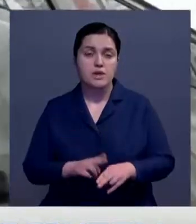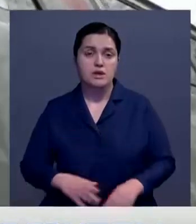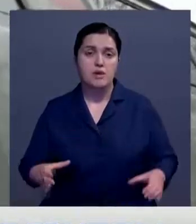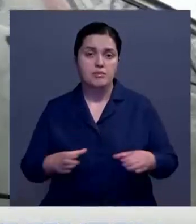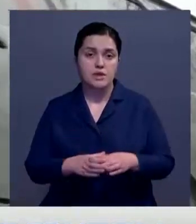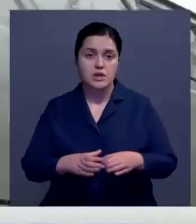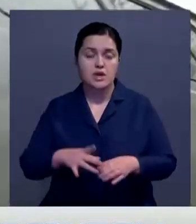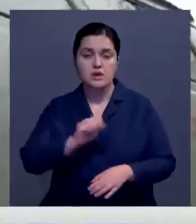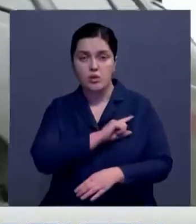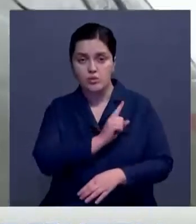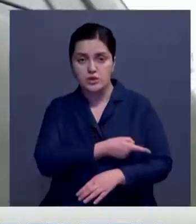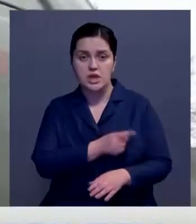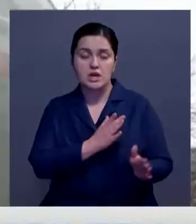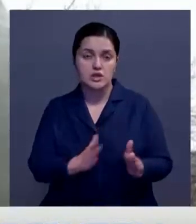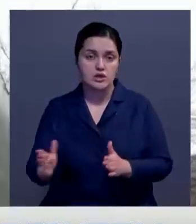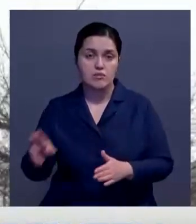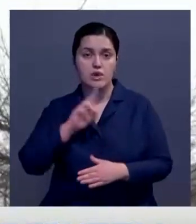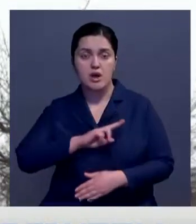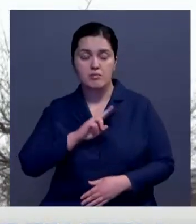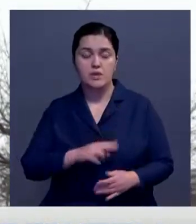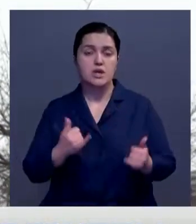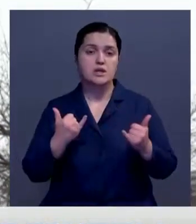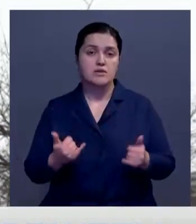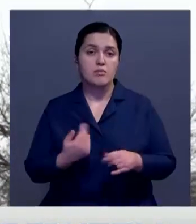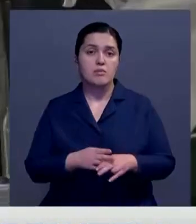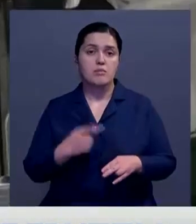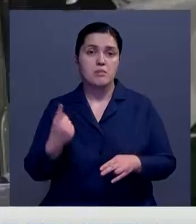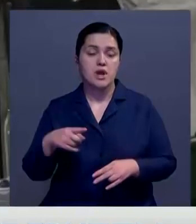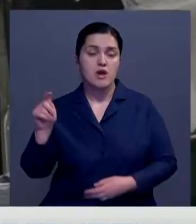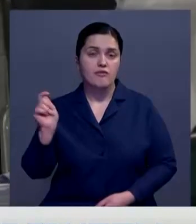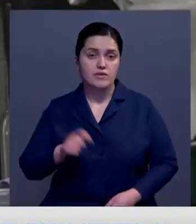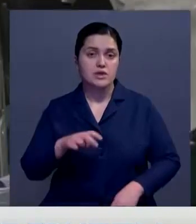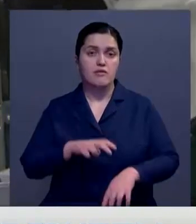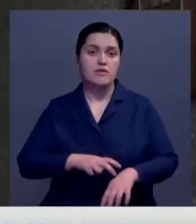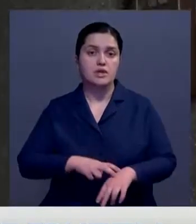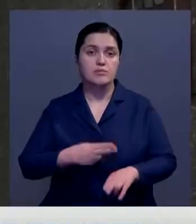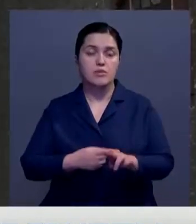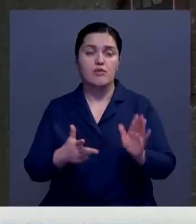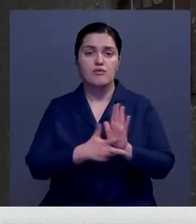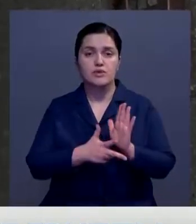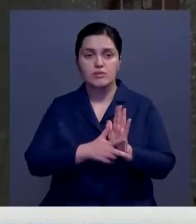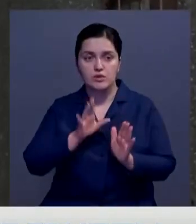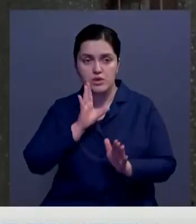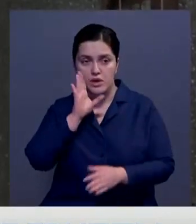перешли на усиленный режим работы. К примеру, сегодня первый выезд врачей зафиксирован в 8 утра.